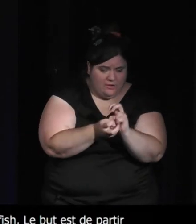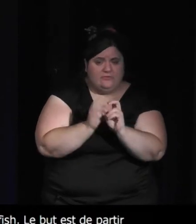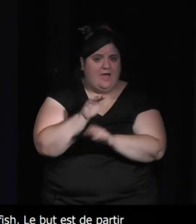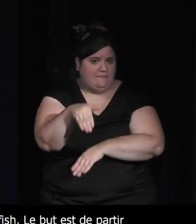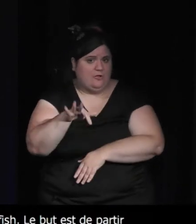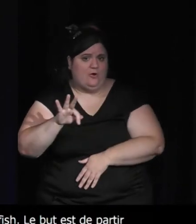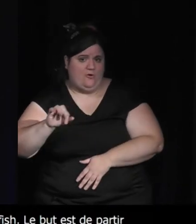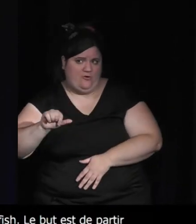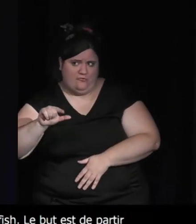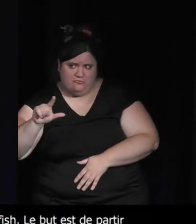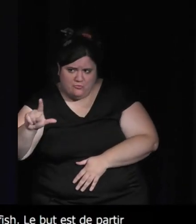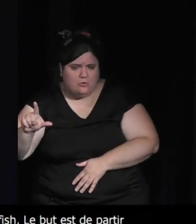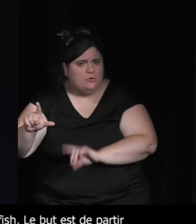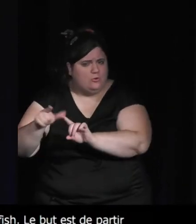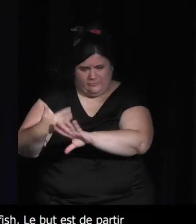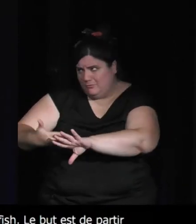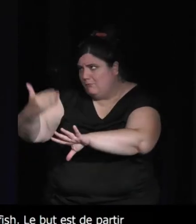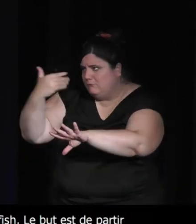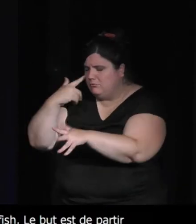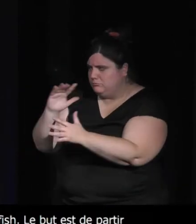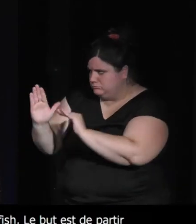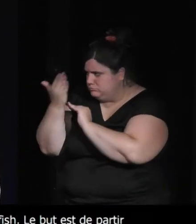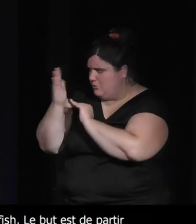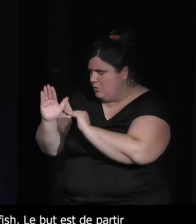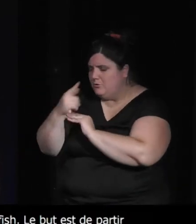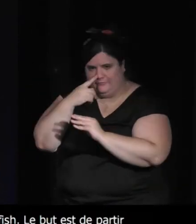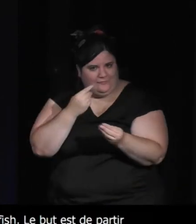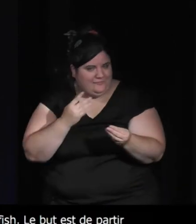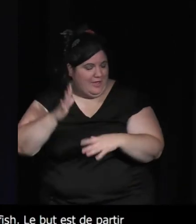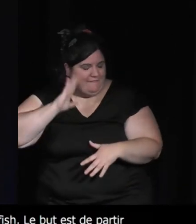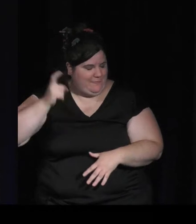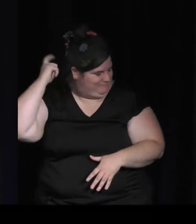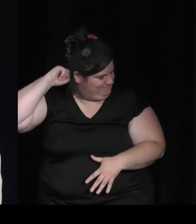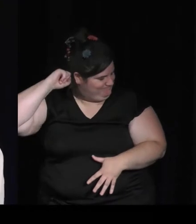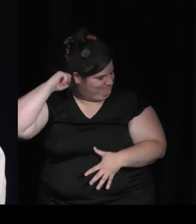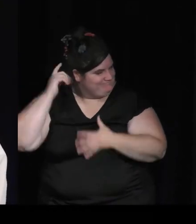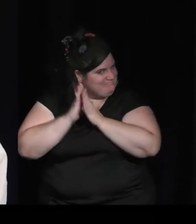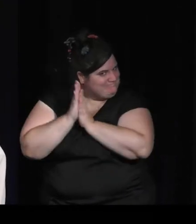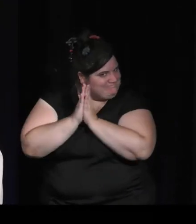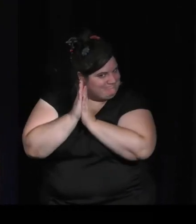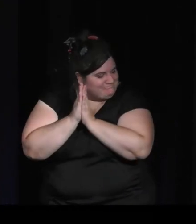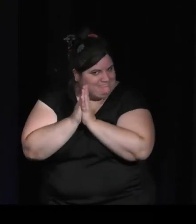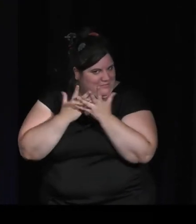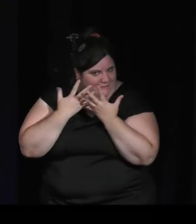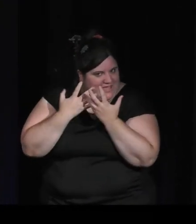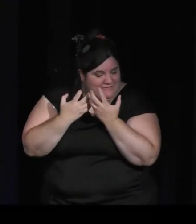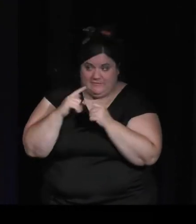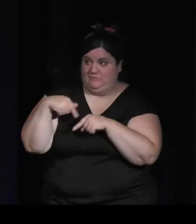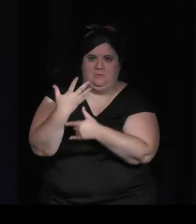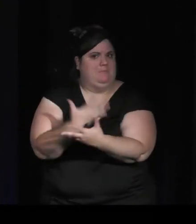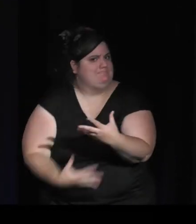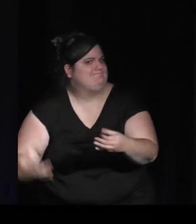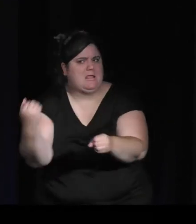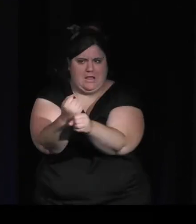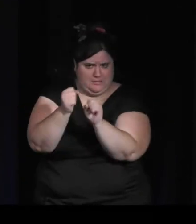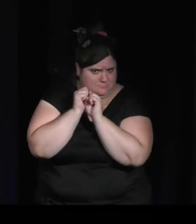finalement un jeu je crois que vous vouliez réaliser même avant Tetrobots & Co donc avant votre deuxième jeu c'était vraiment un jeu de longue haleine donc on sent qu'il y